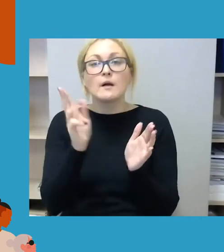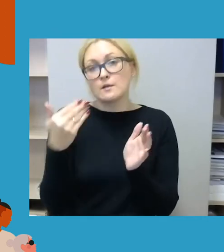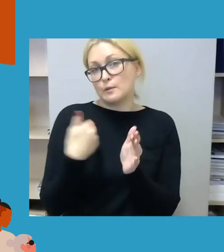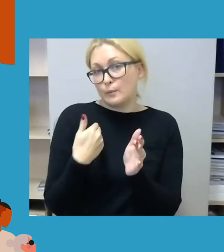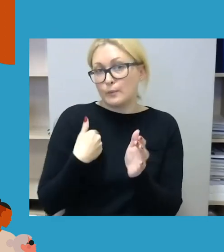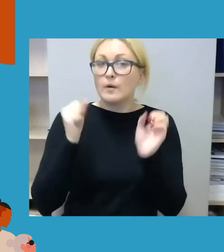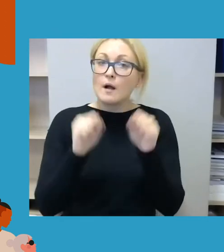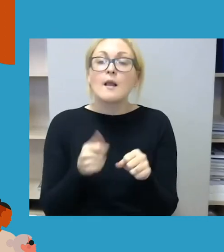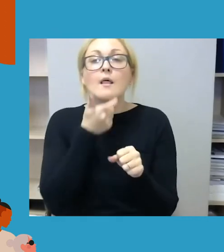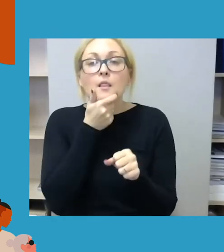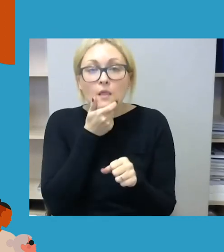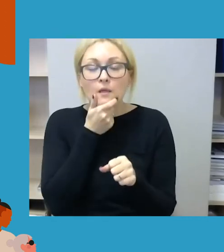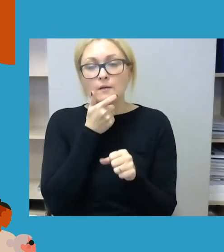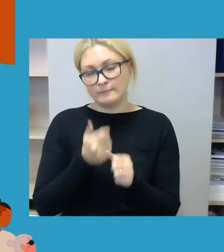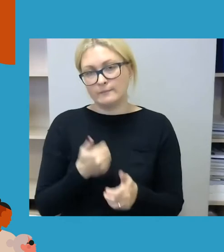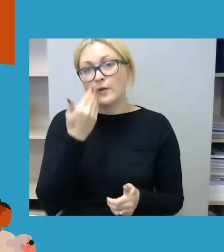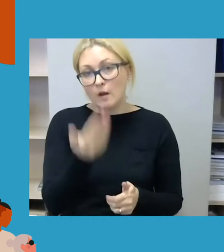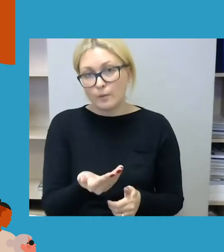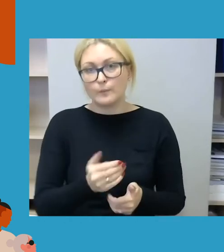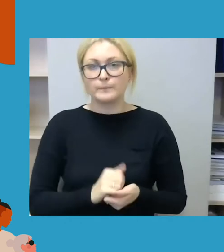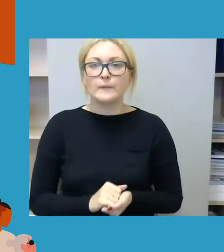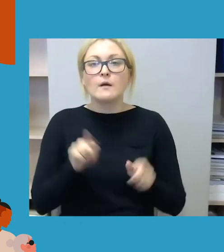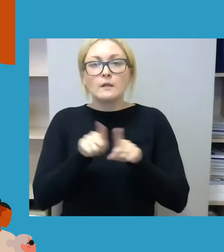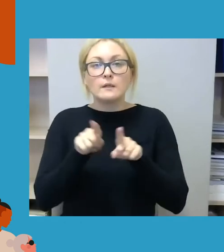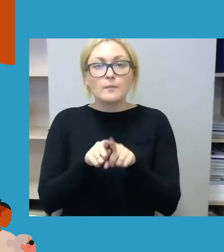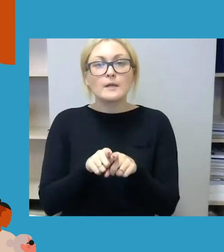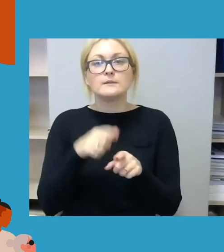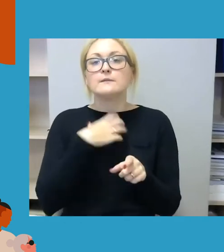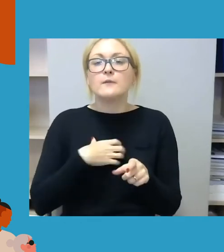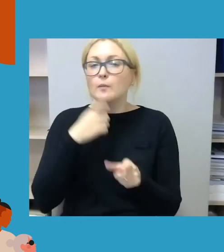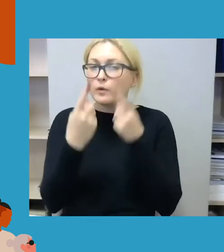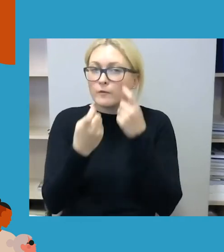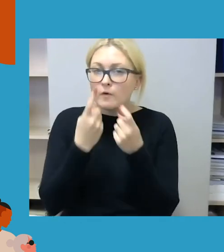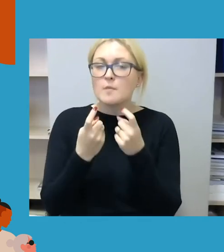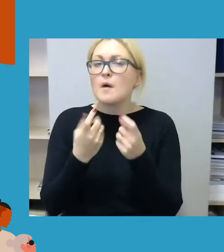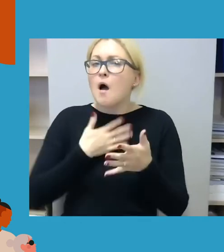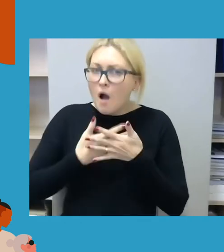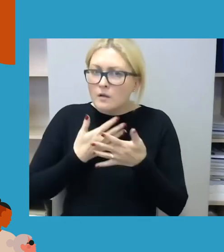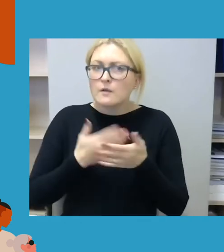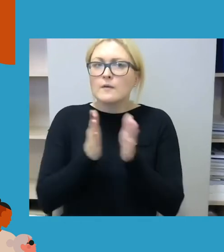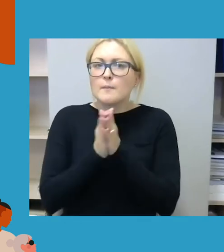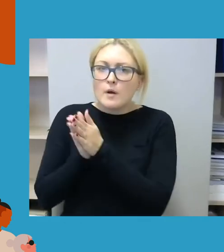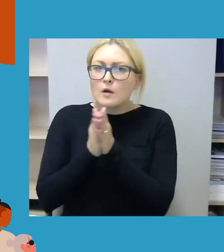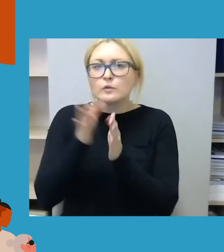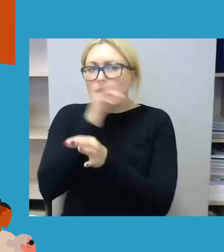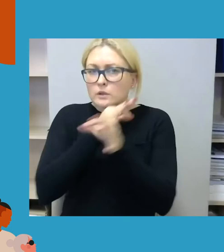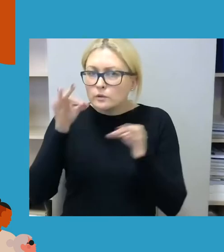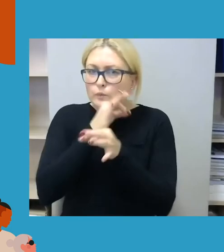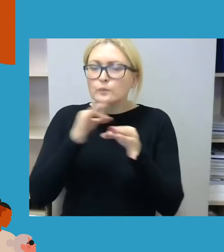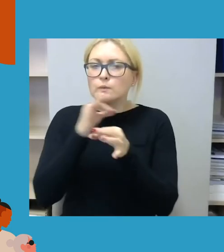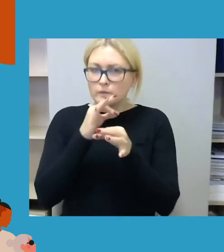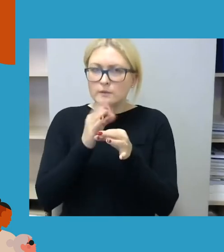peržiūrėti. Taip pat svarbi informacija, kad į diskusiją labai kviešiu aktyviai įsitraukti ir jūs, stebinčius